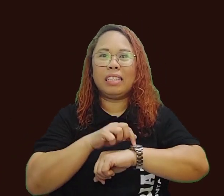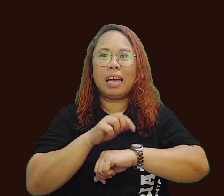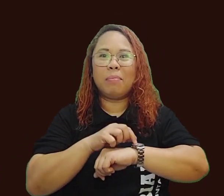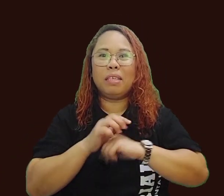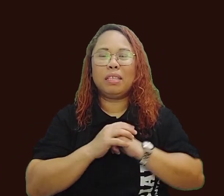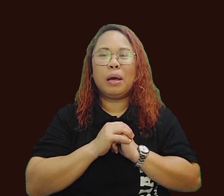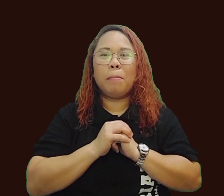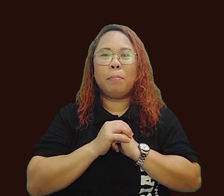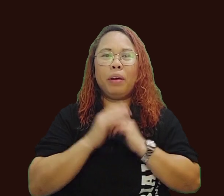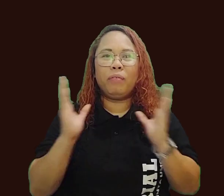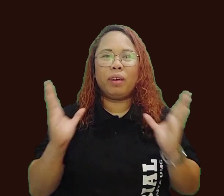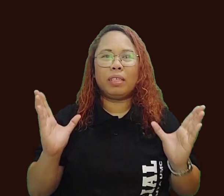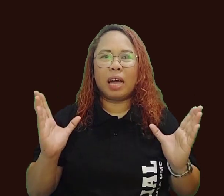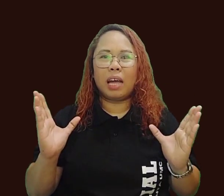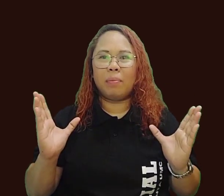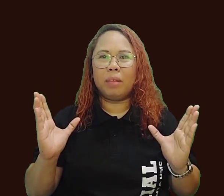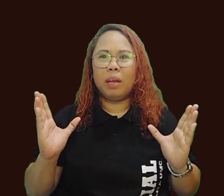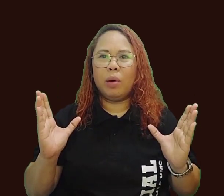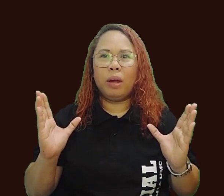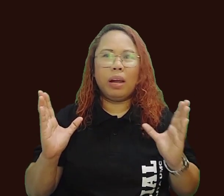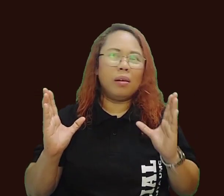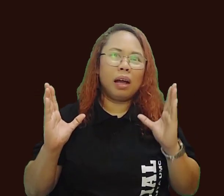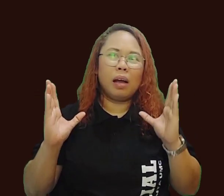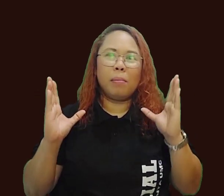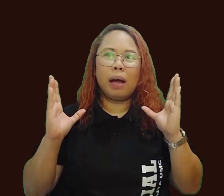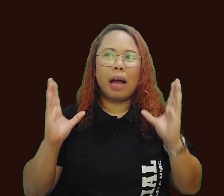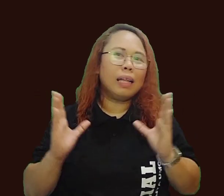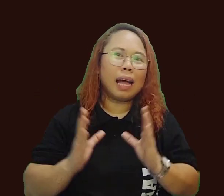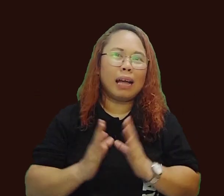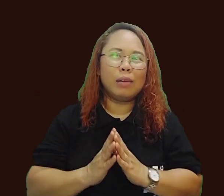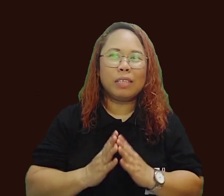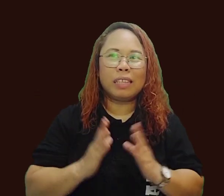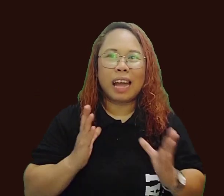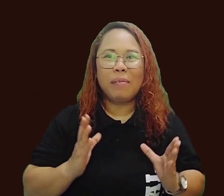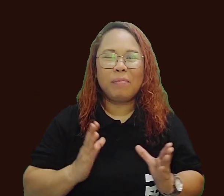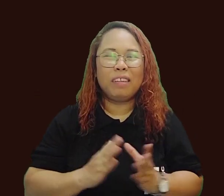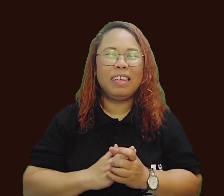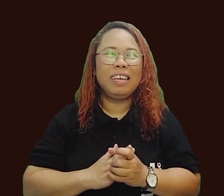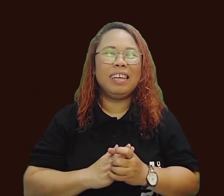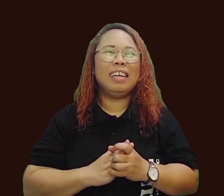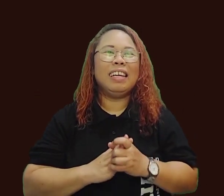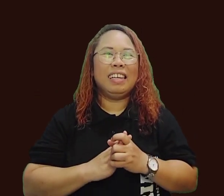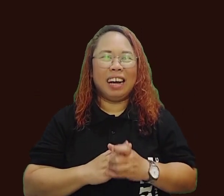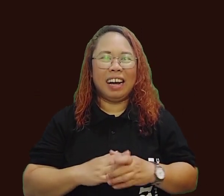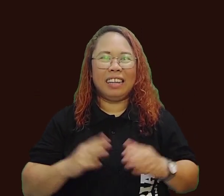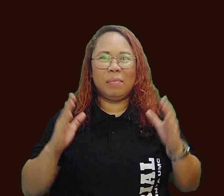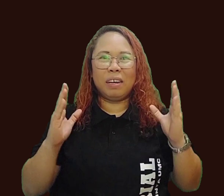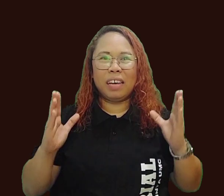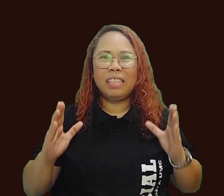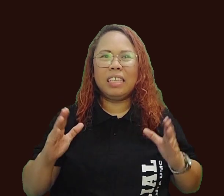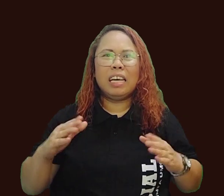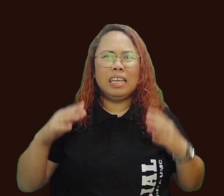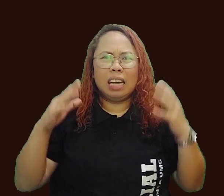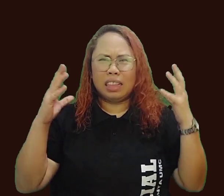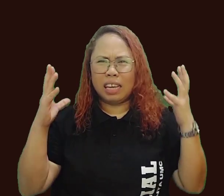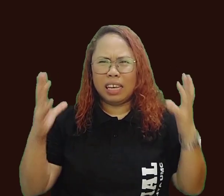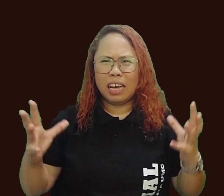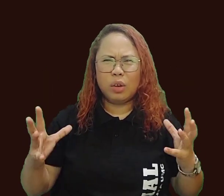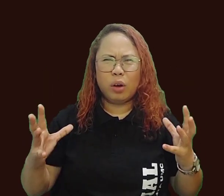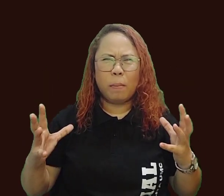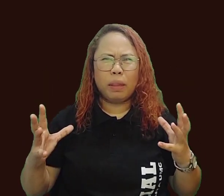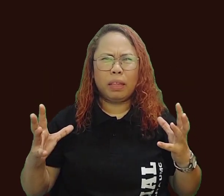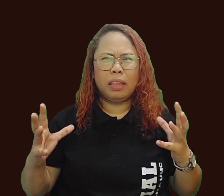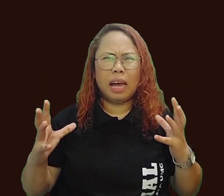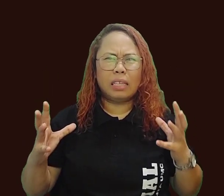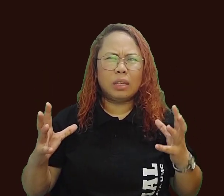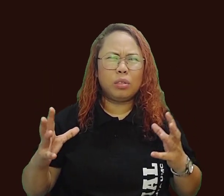God's time is perfect time. Walang makakatalo sa time ni God. Diba kids? Iyak nang